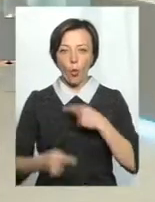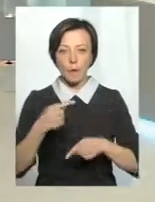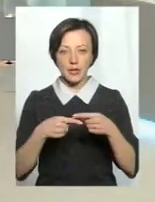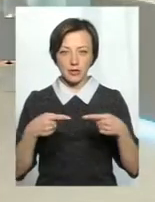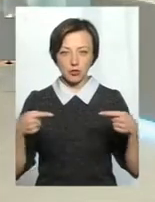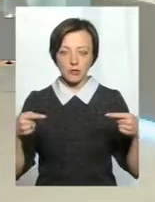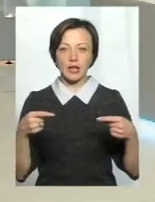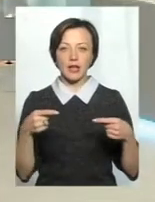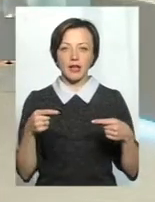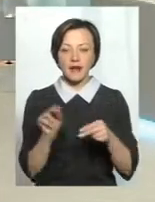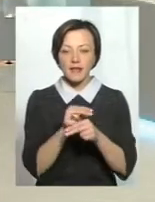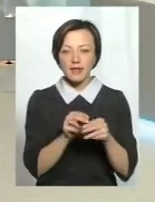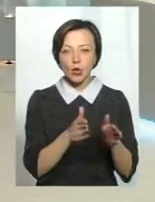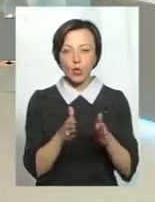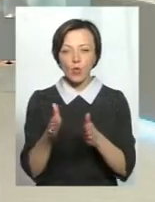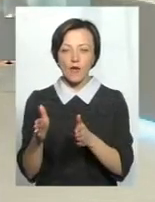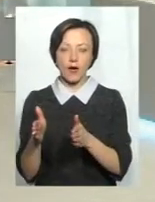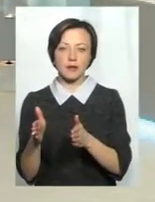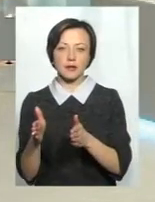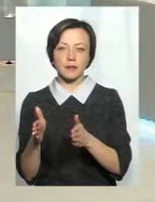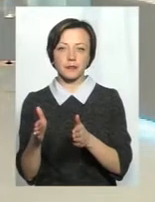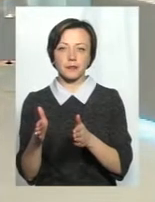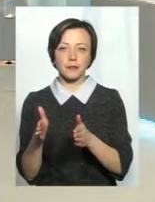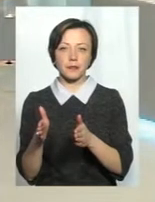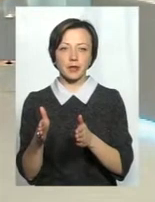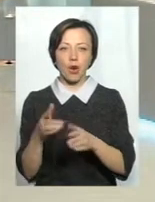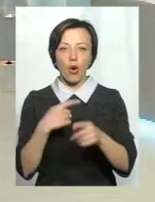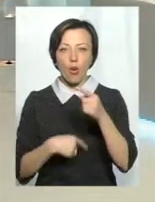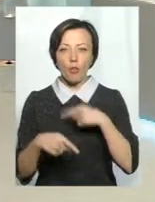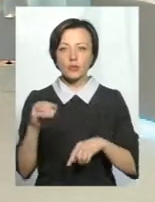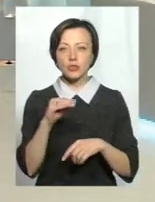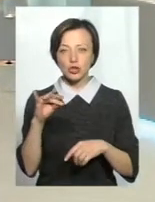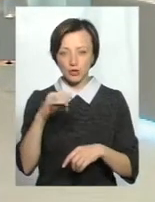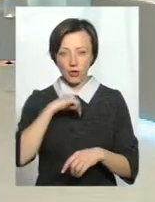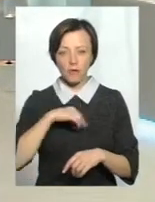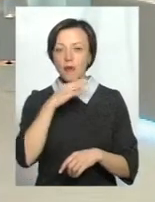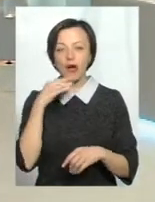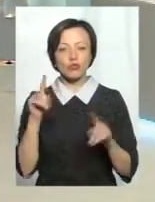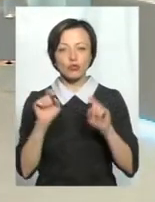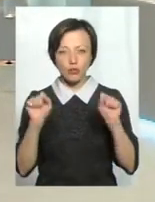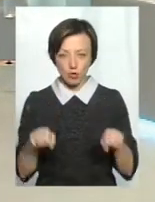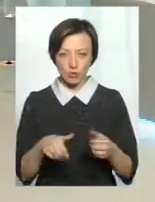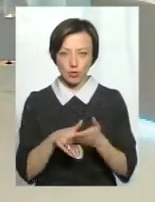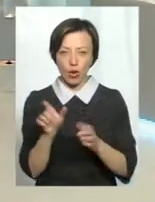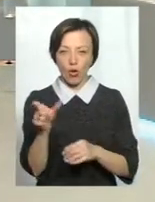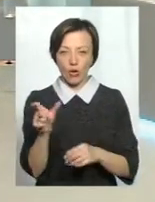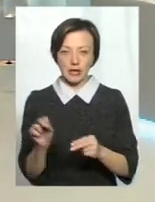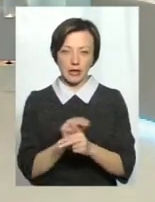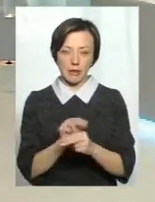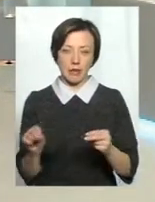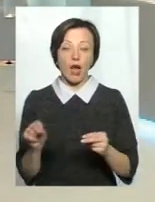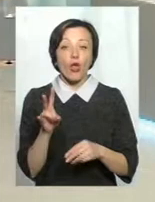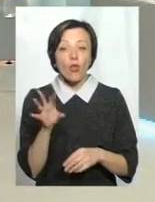відрегулювати жировий обмін організму. Багато чого можна за допомогою голкотерапії,